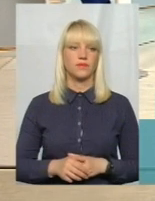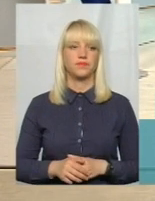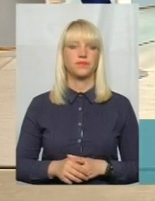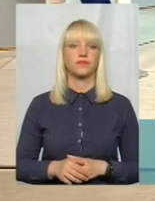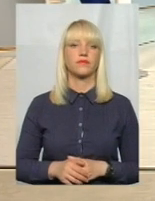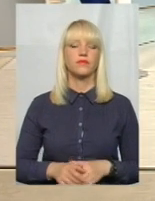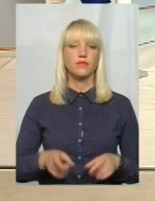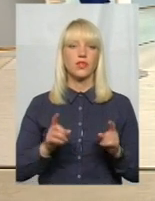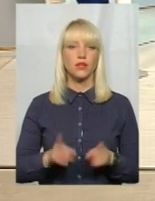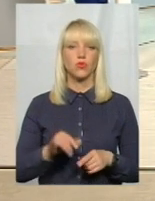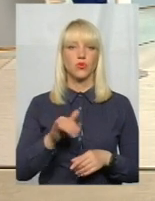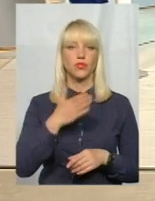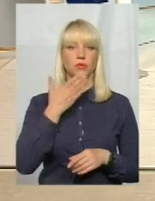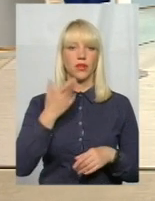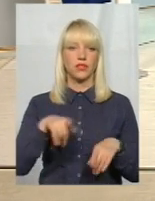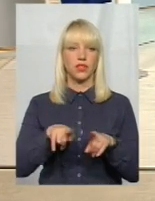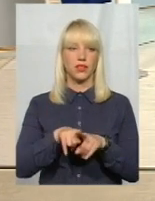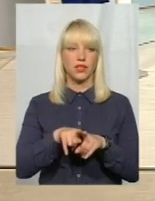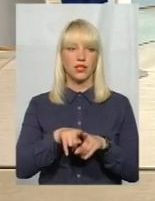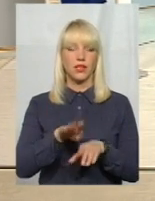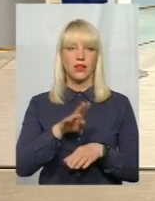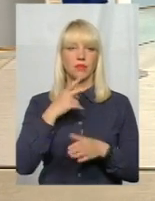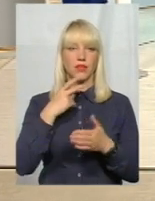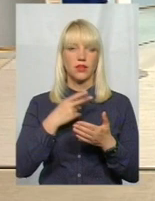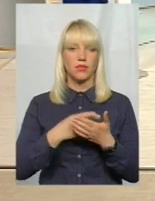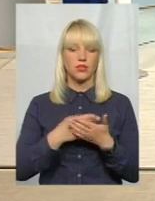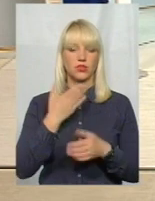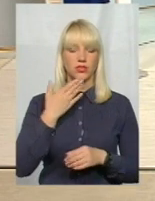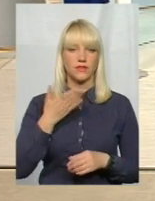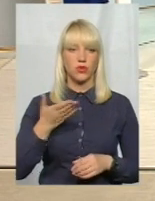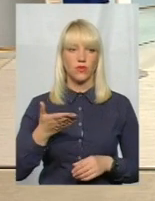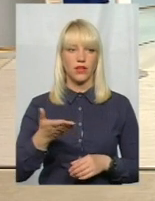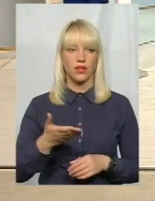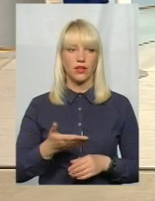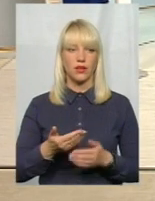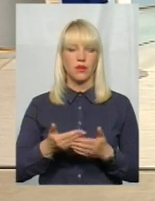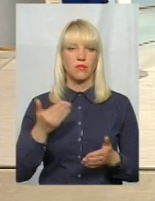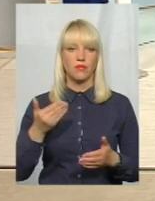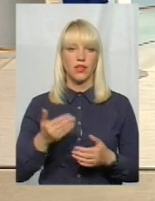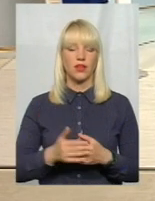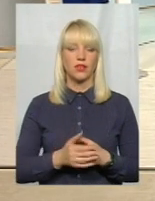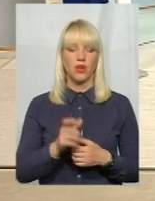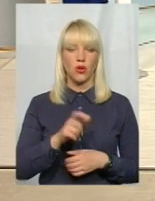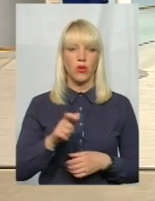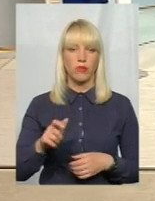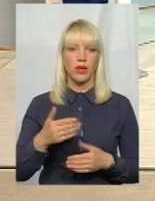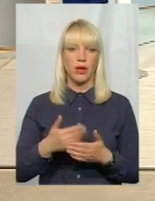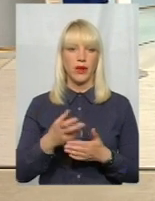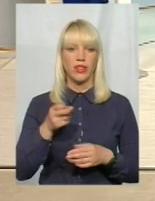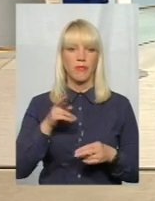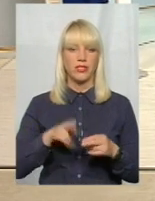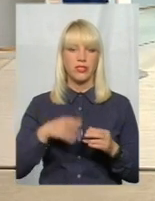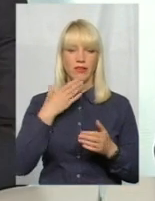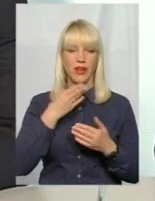Насправді, у нього немає таких, ну, не передбачено звітування перед людьми, наприклад, наприкінці своїх